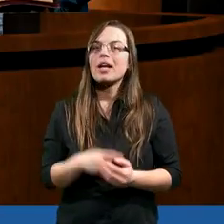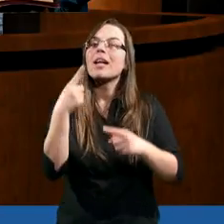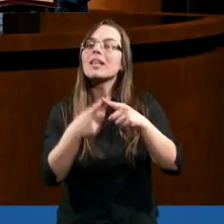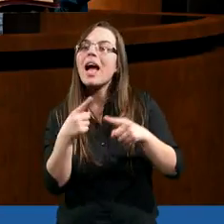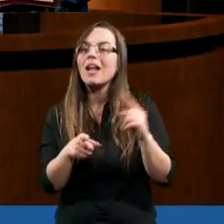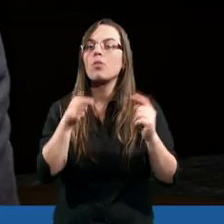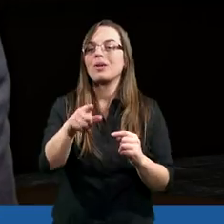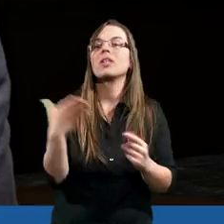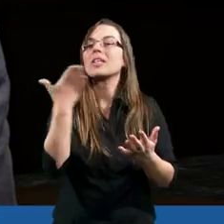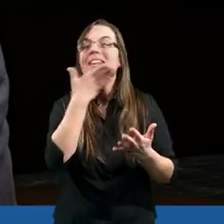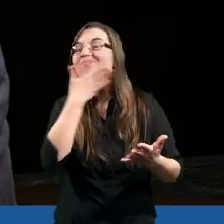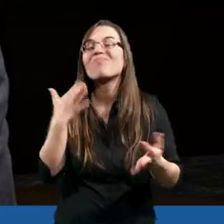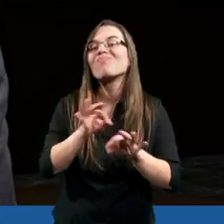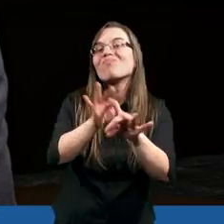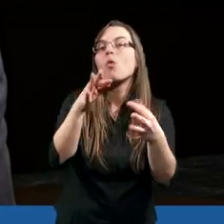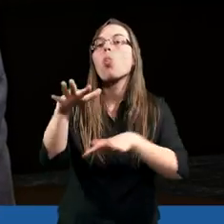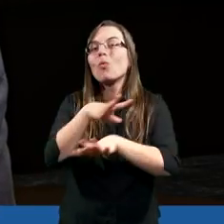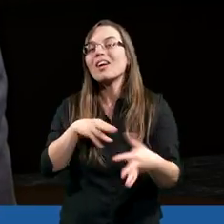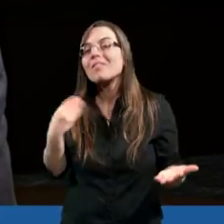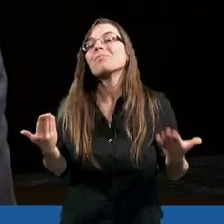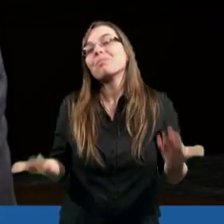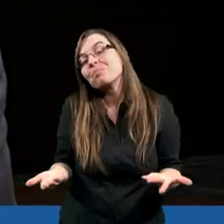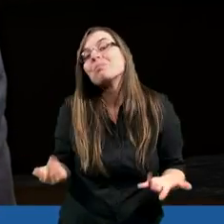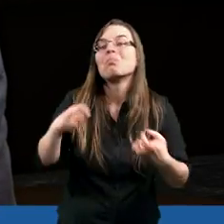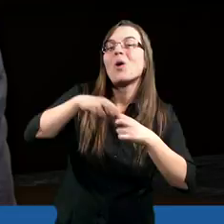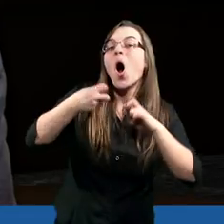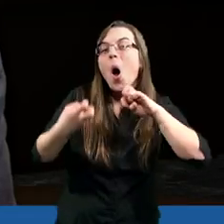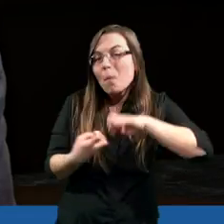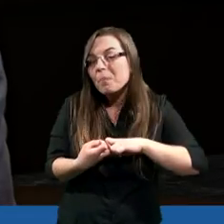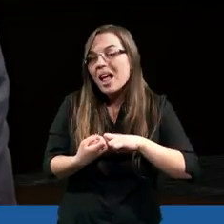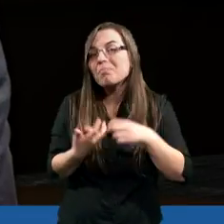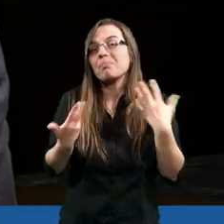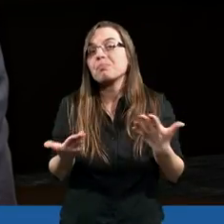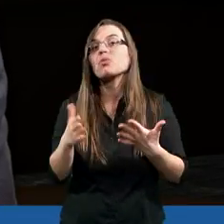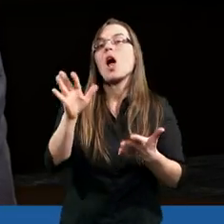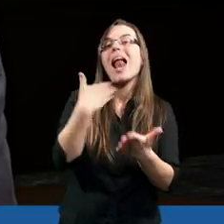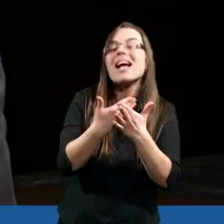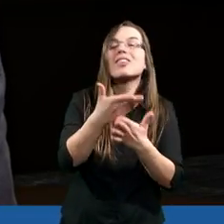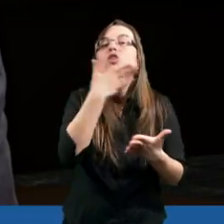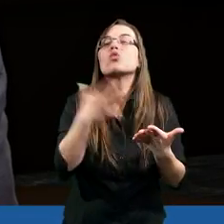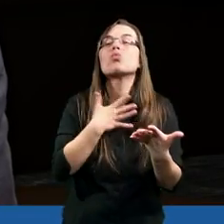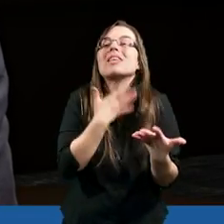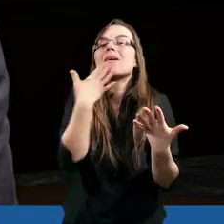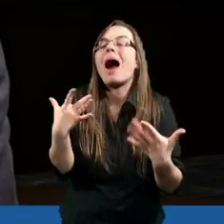Natomiast tam, gdzie nie ma prowadzenia Ducha Świętego, to jest problem. Problem jest na przykład z prawdą.